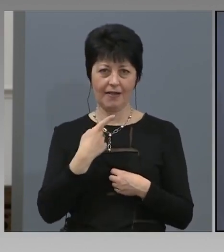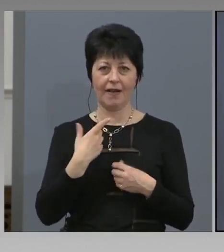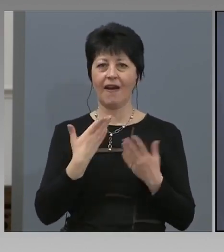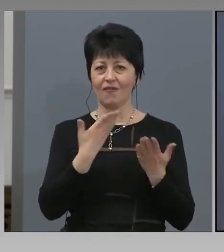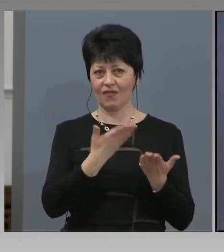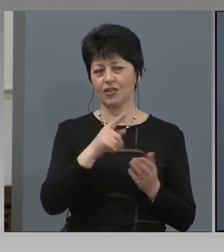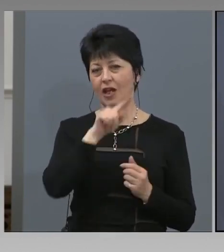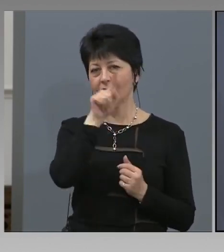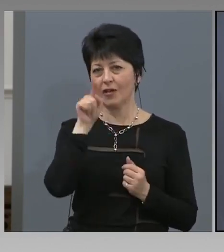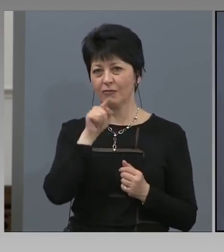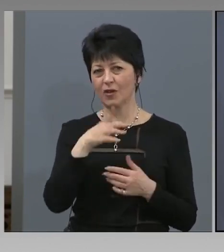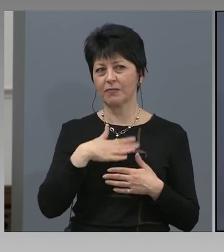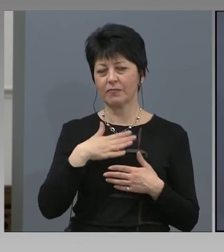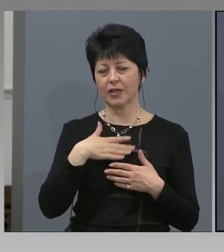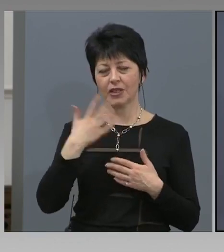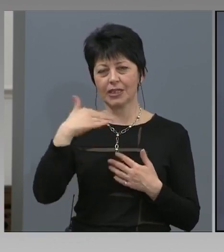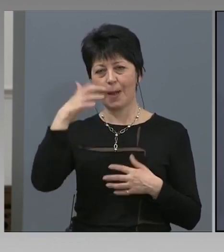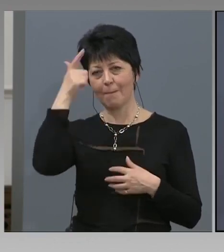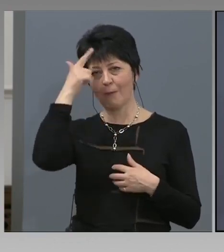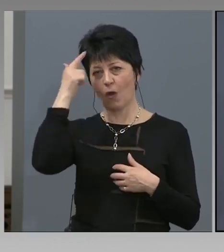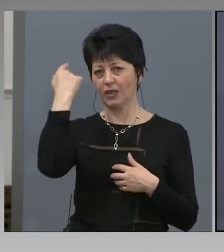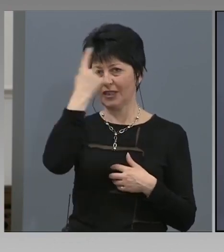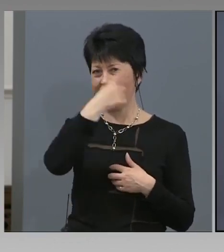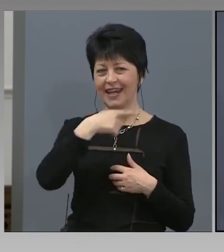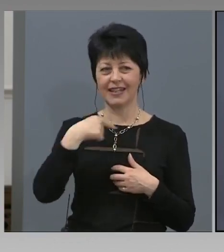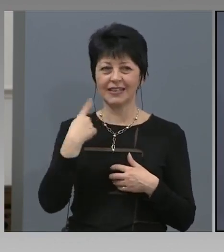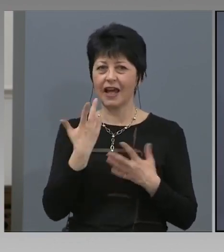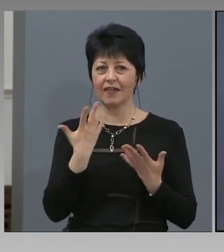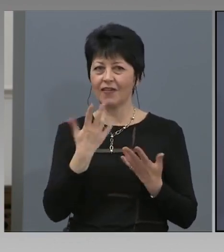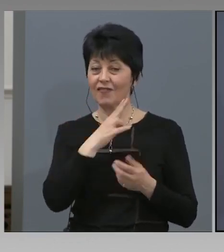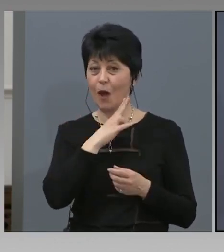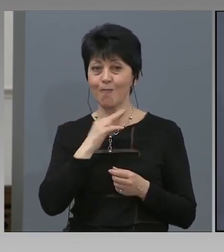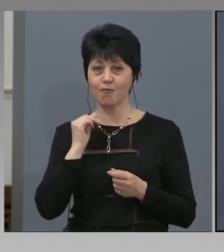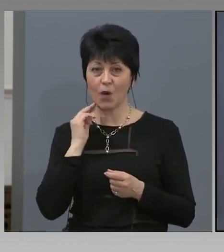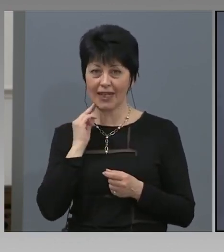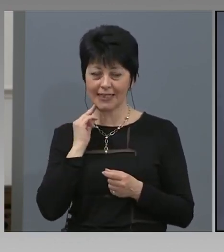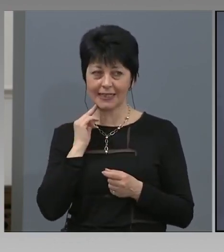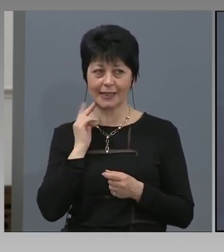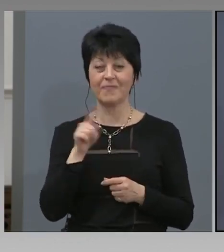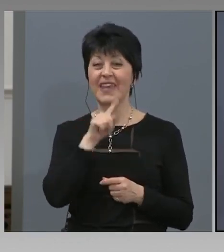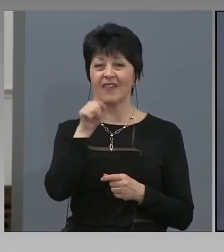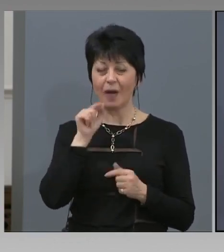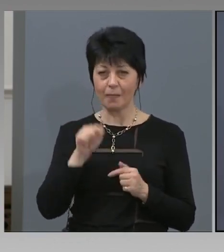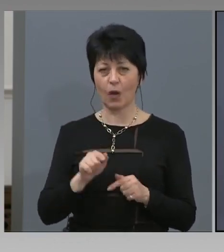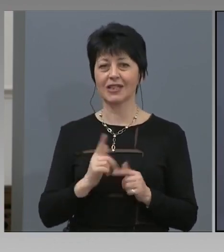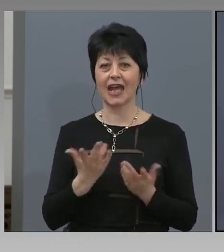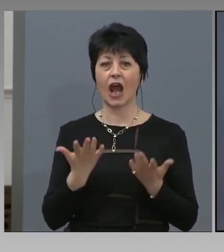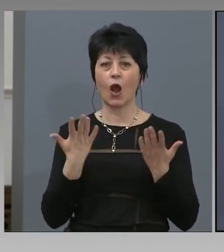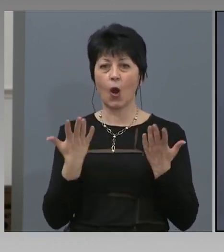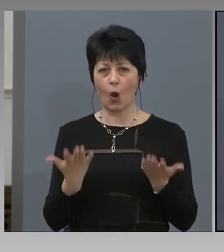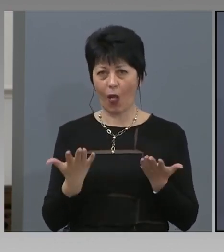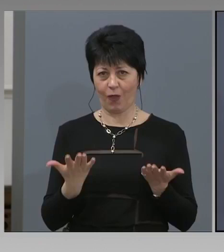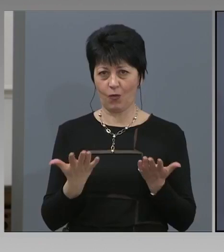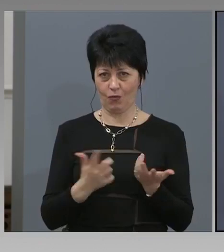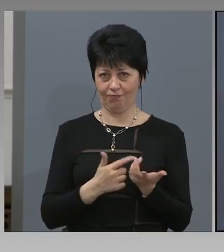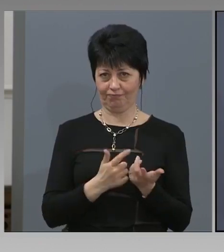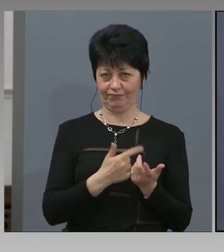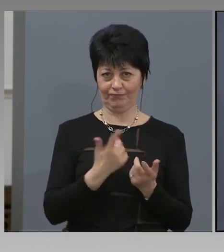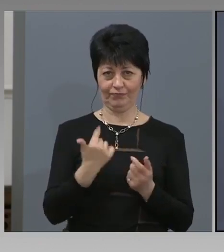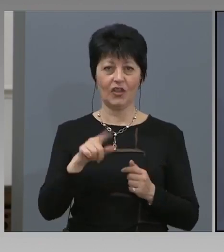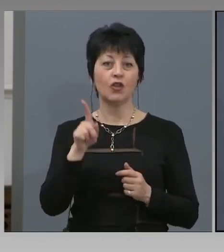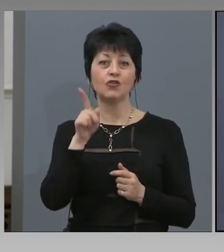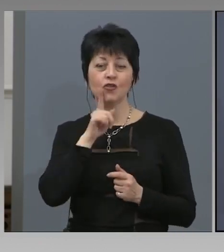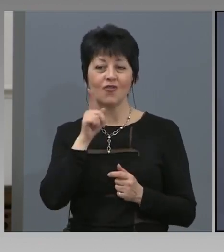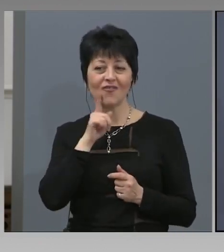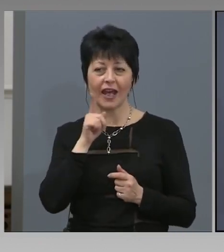има от полициято. Нали така? Въпросът ми беше колко човека са констатирани като заразени